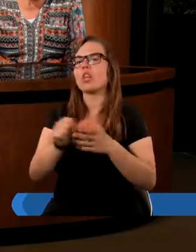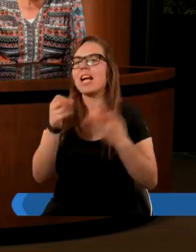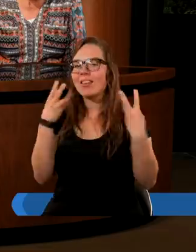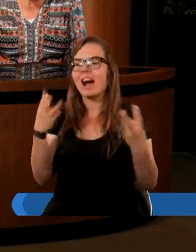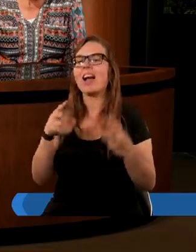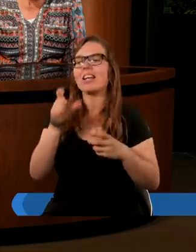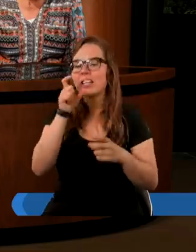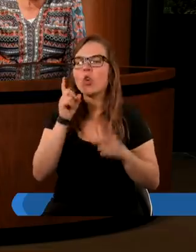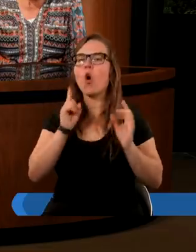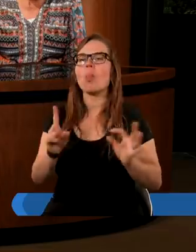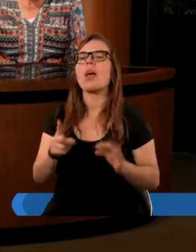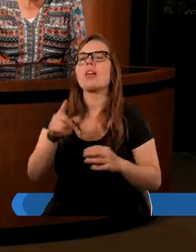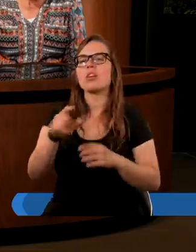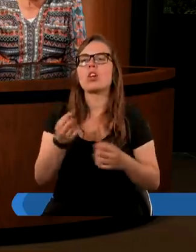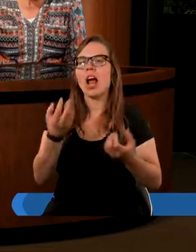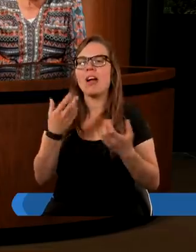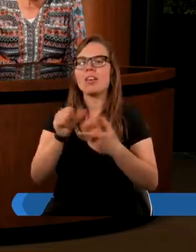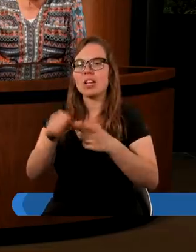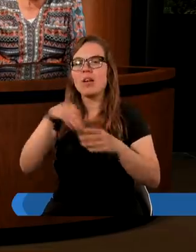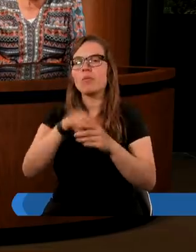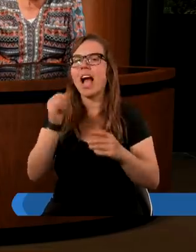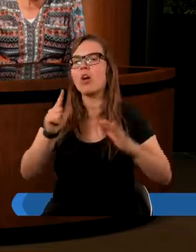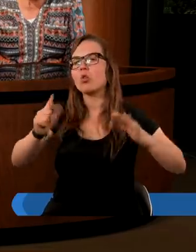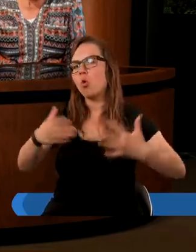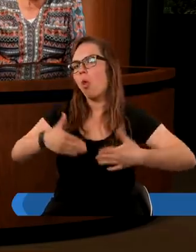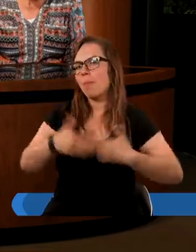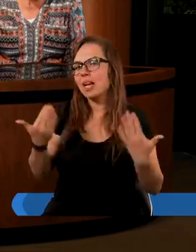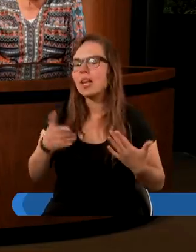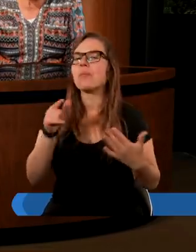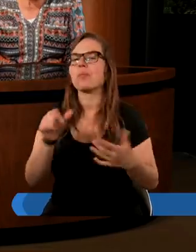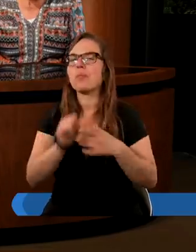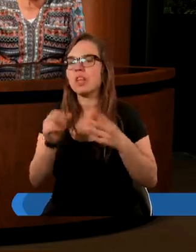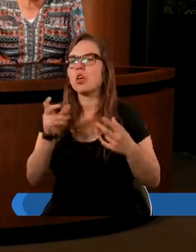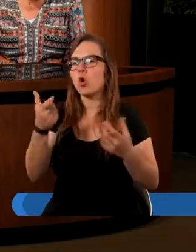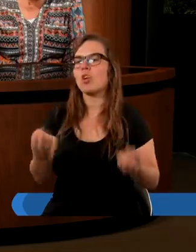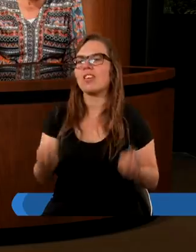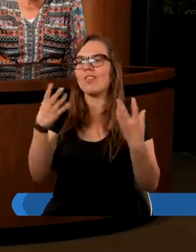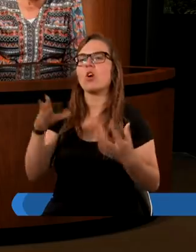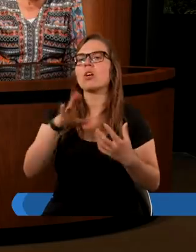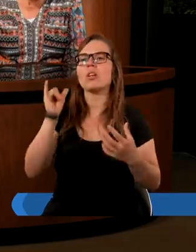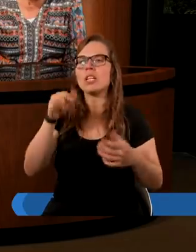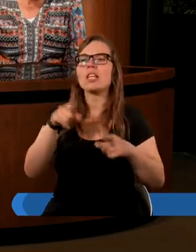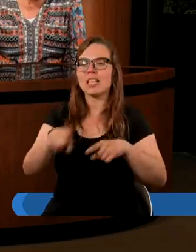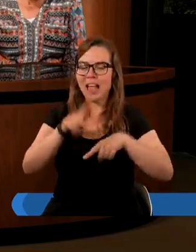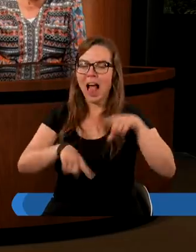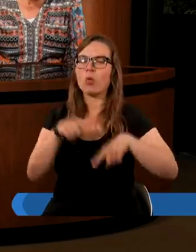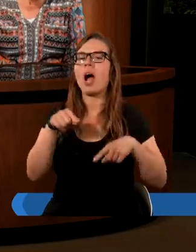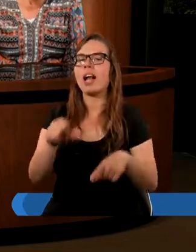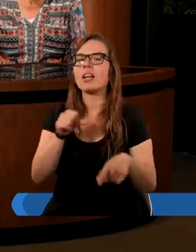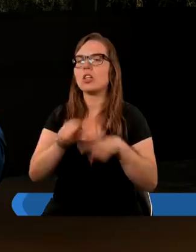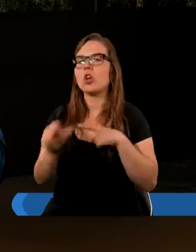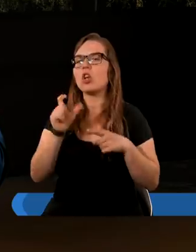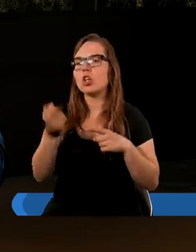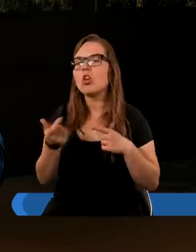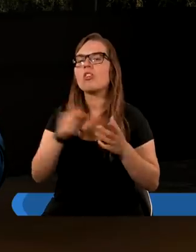właśnie sobotę jako ten siódmy dzień, to oznacza, że tak właśnie Pan Bóg stworzył nas świat. I naturalnie, jeżeli